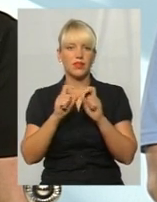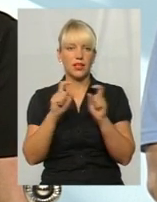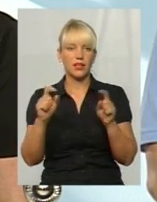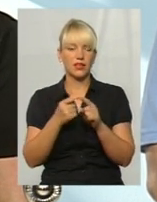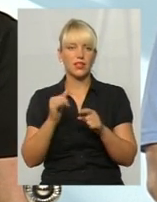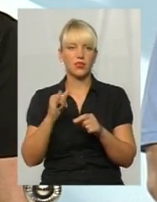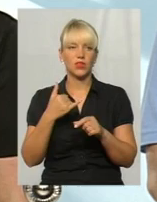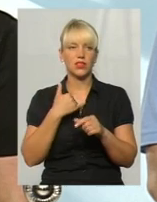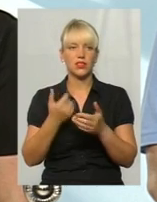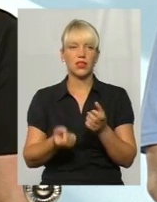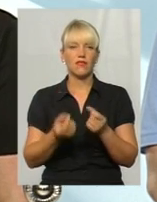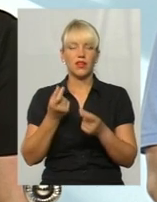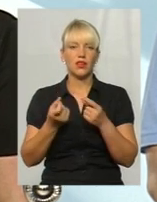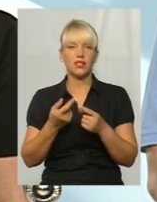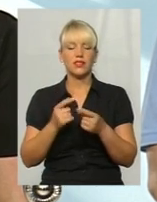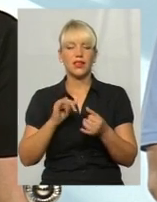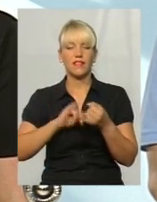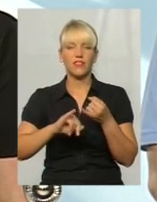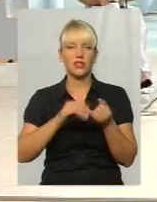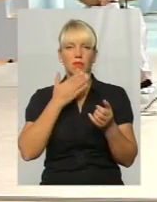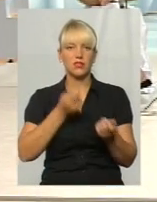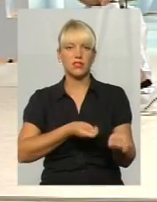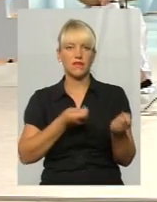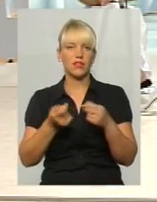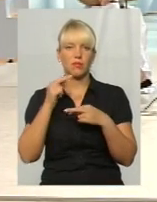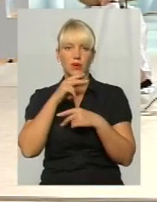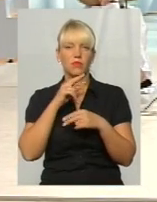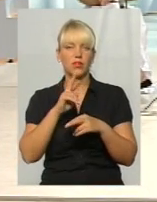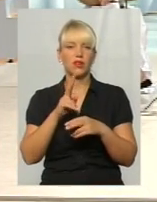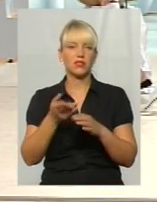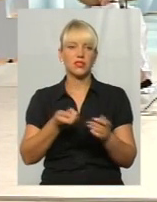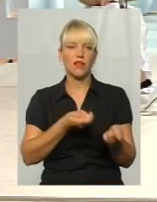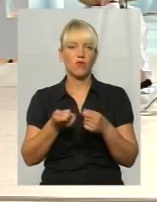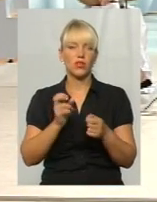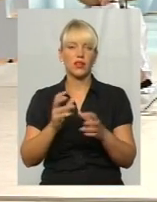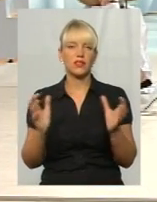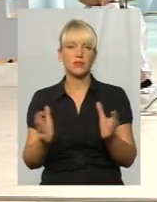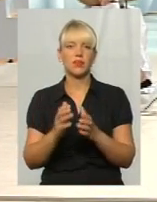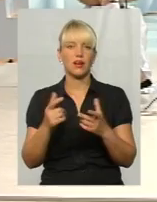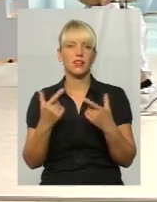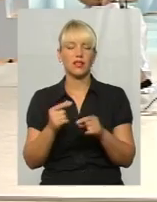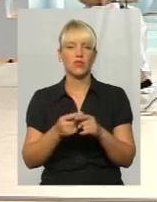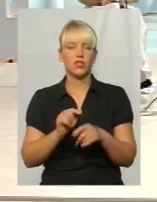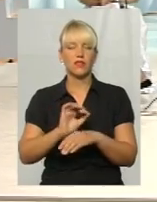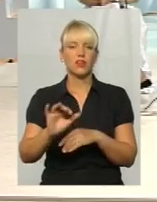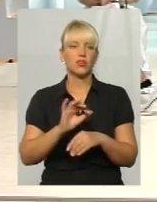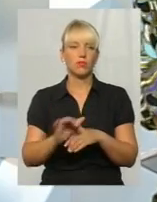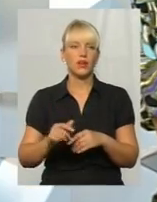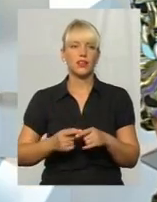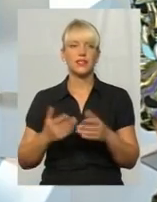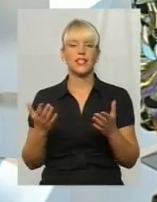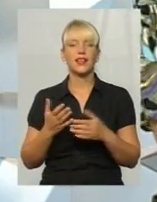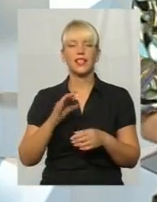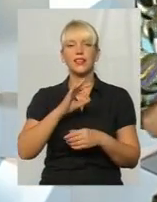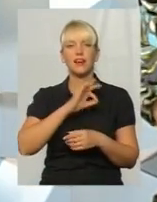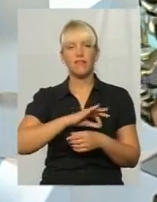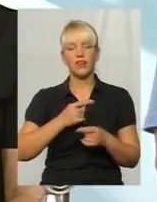'являються неофіційно незавезені препарати, які не відомо, як завозилися, як зберігалися, де вони вироблялися. І який ефект